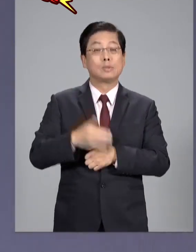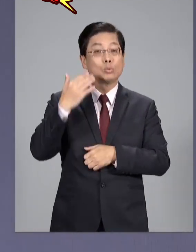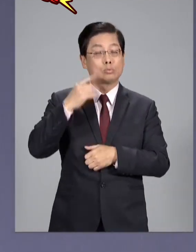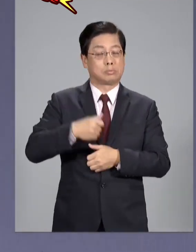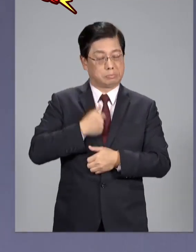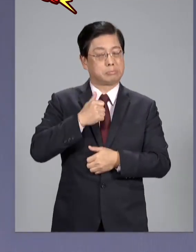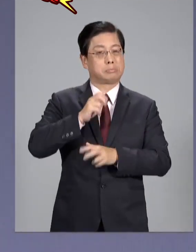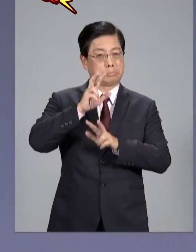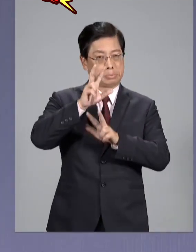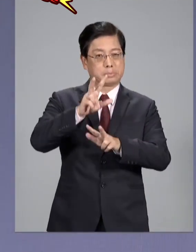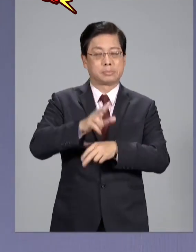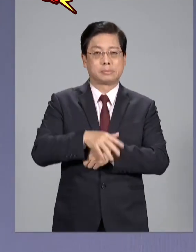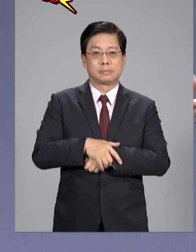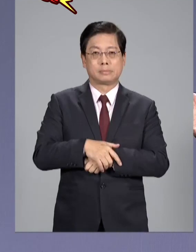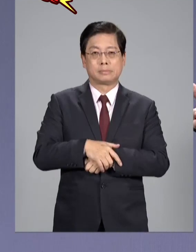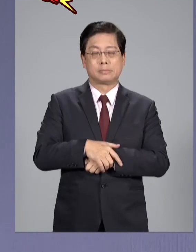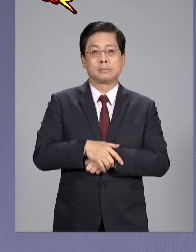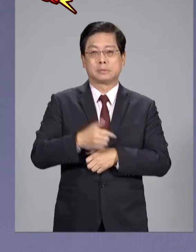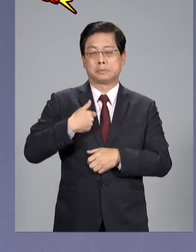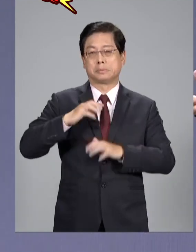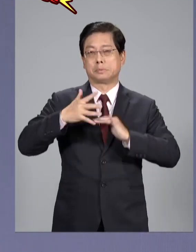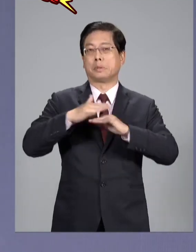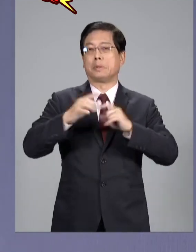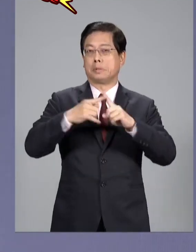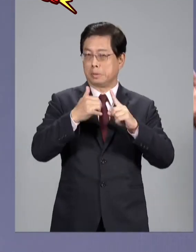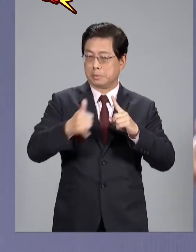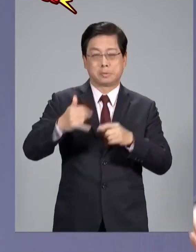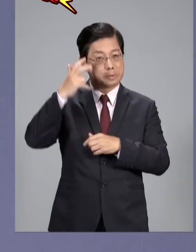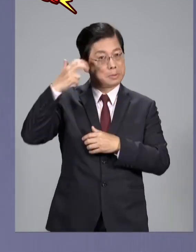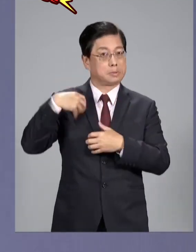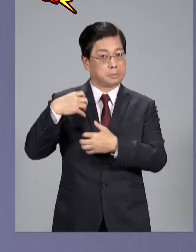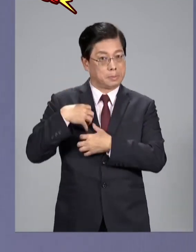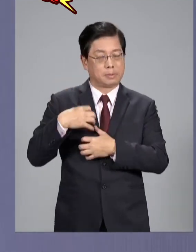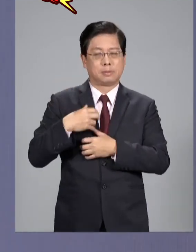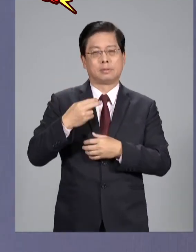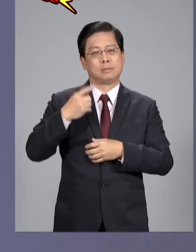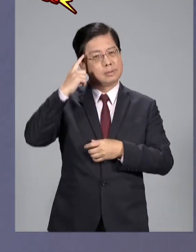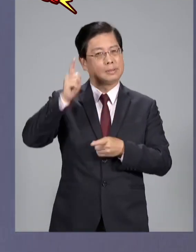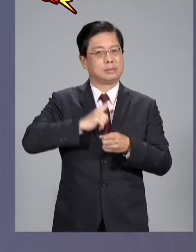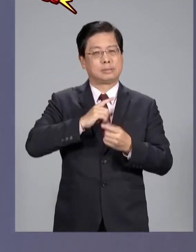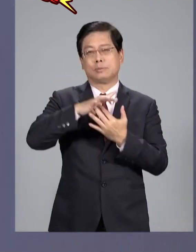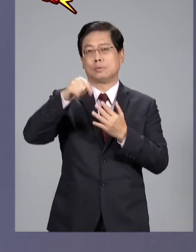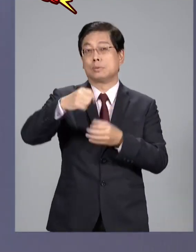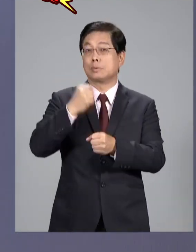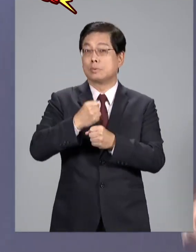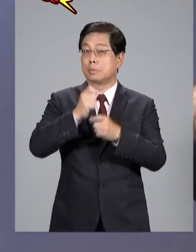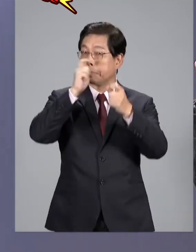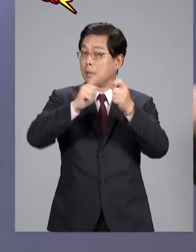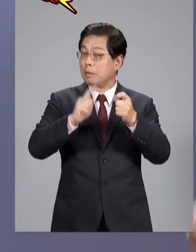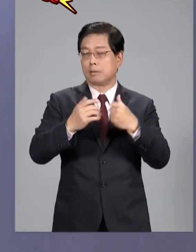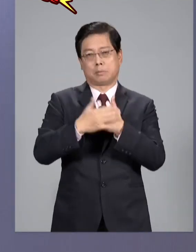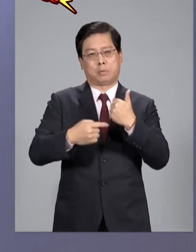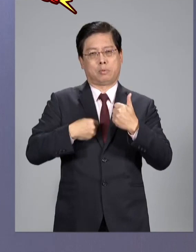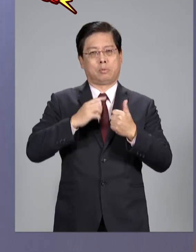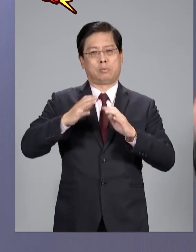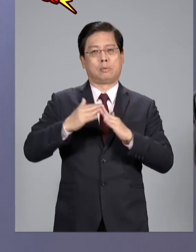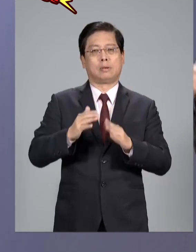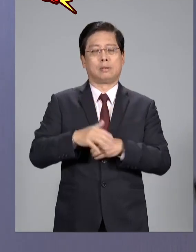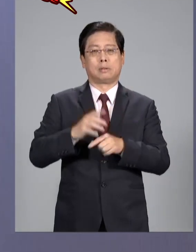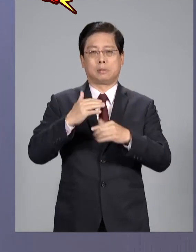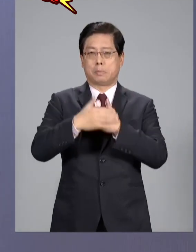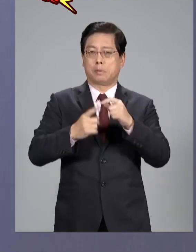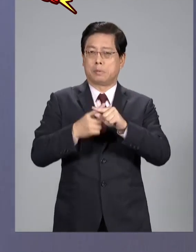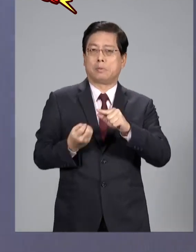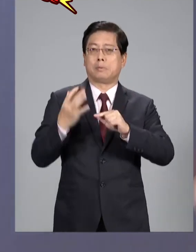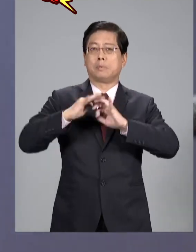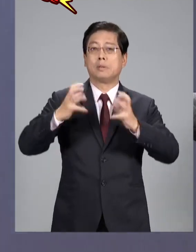實話了那我們的國安人員憲兵啊委案人員我想你們選擇這個職業的初衷一定是要保衛國家嘛保